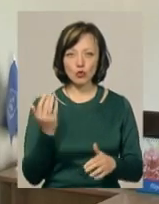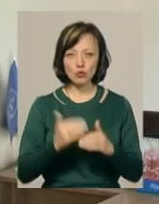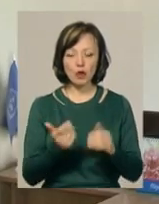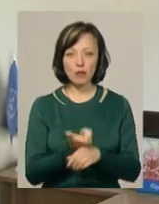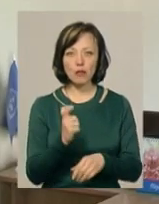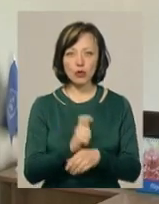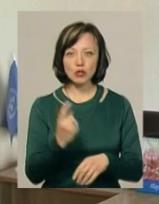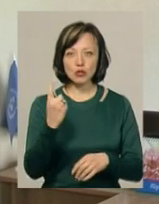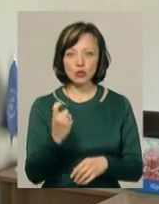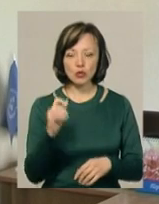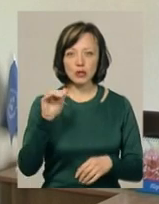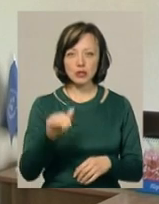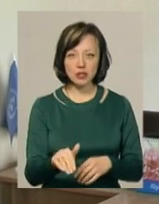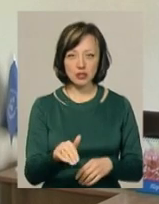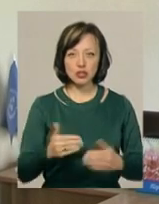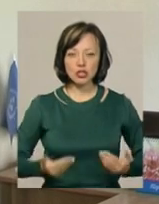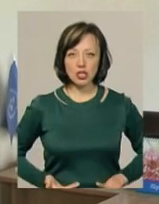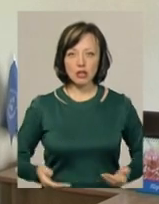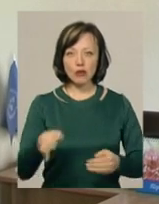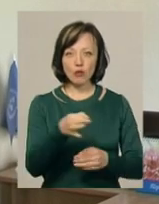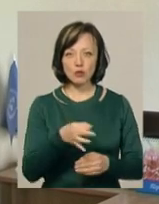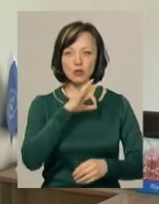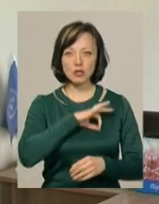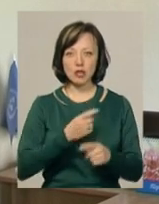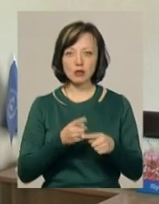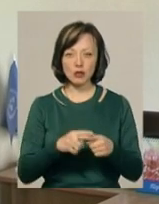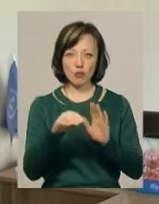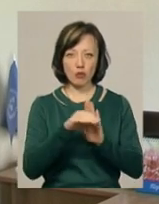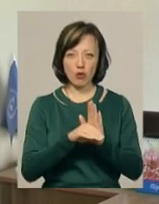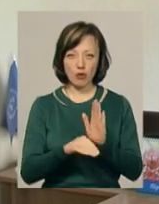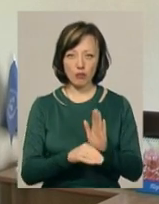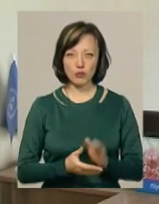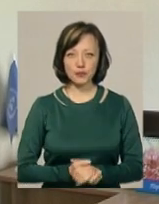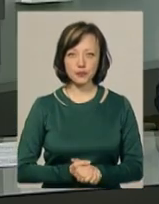понад 100 тисяч жителів області скористалося даною програмою.